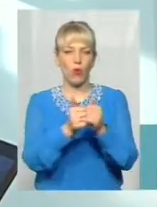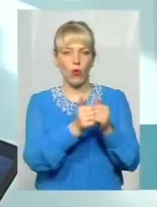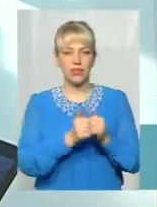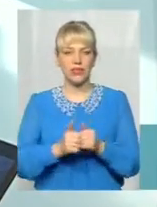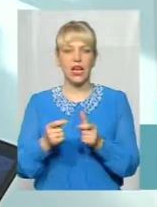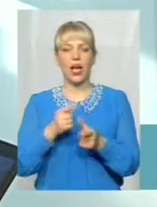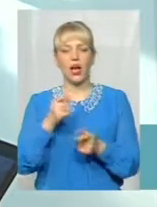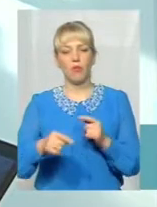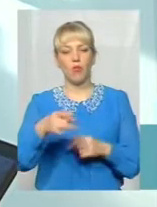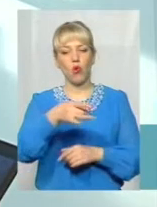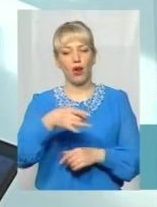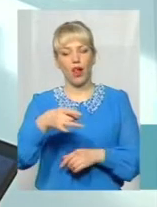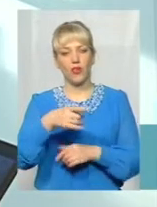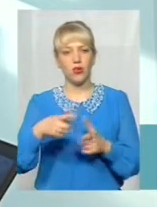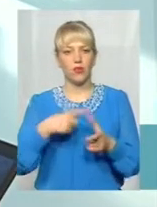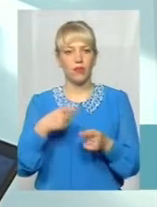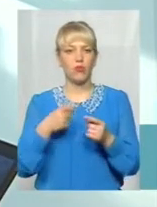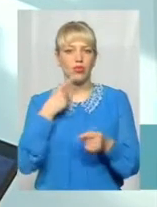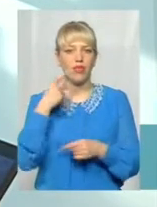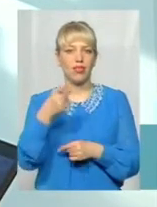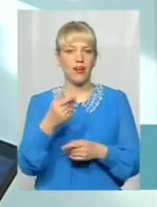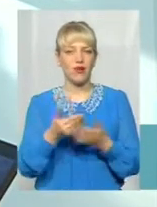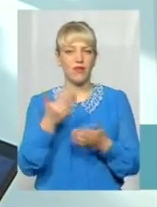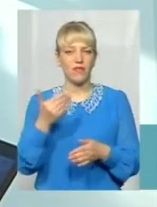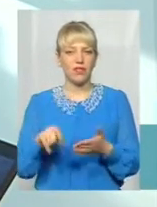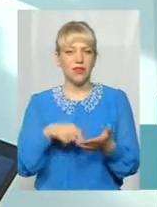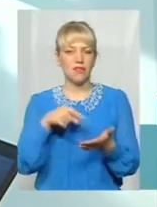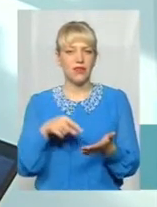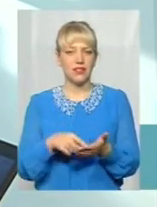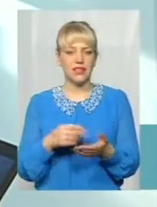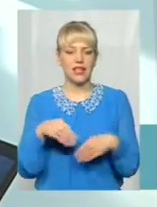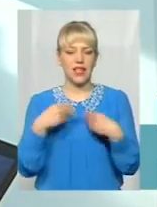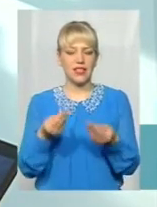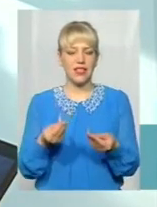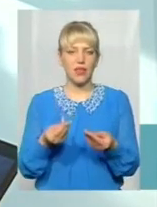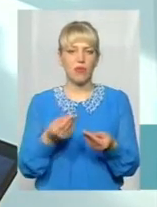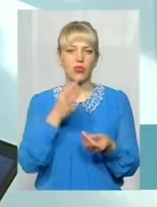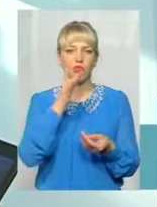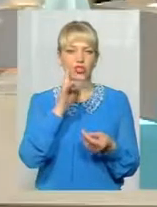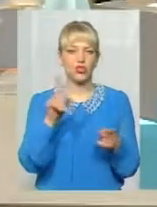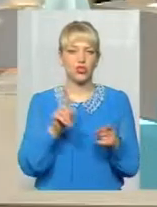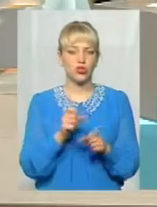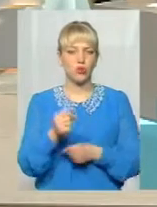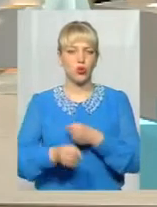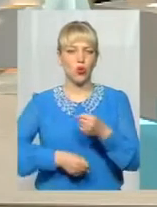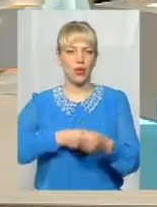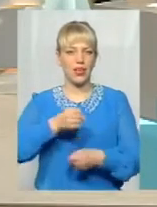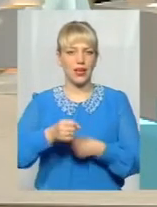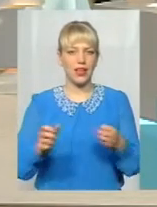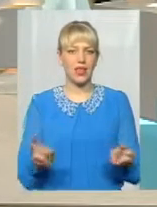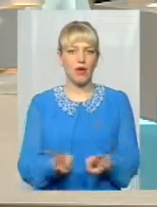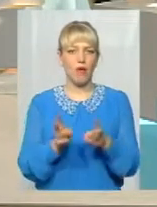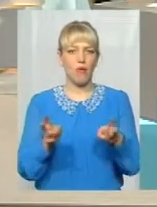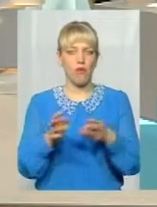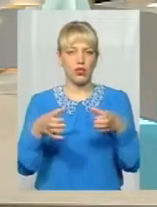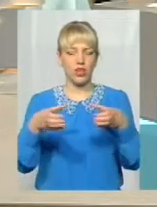далеко за межами міста. Тому даємо припуск на те, щоб ще доїхали пожежники. І, звичайно, якщо